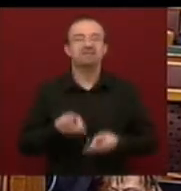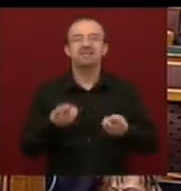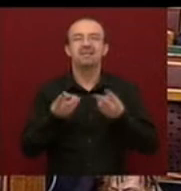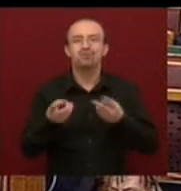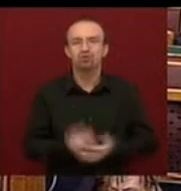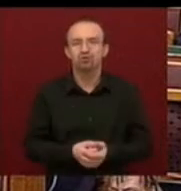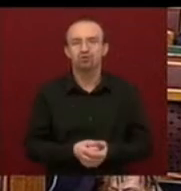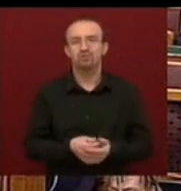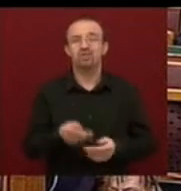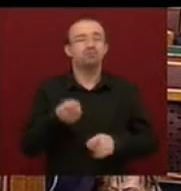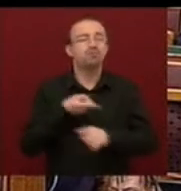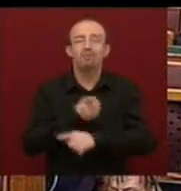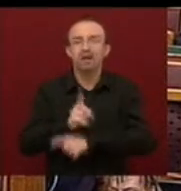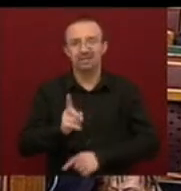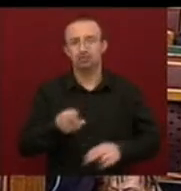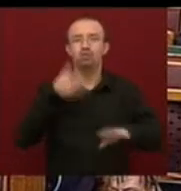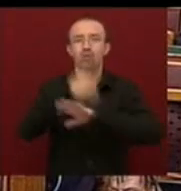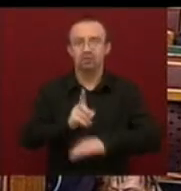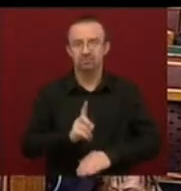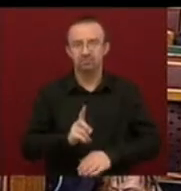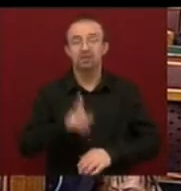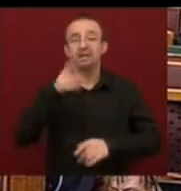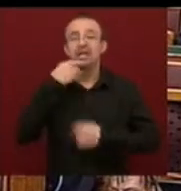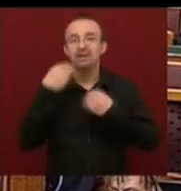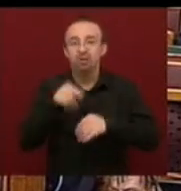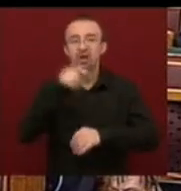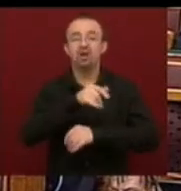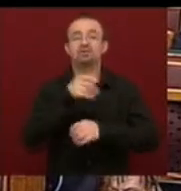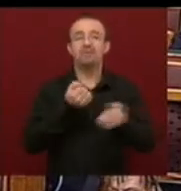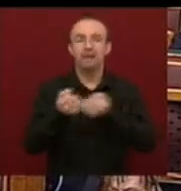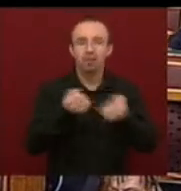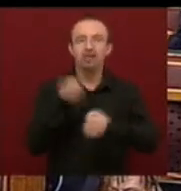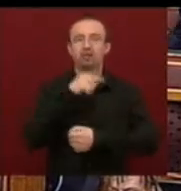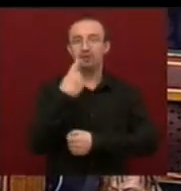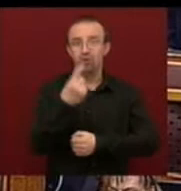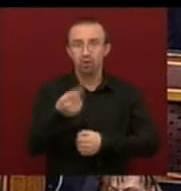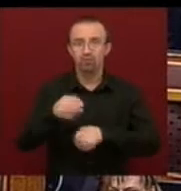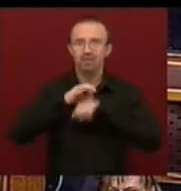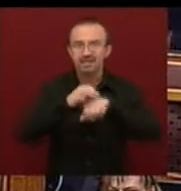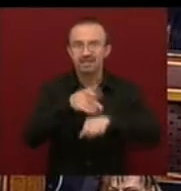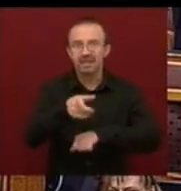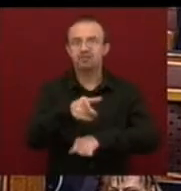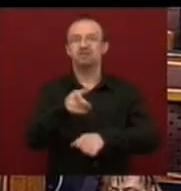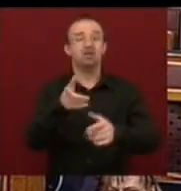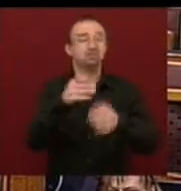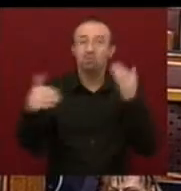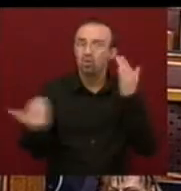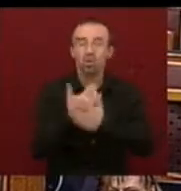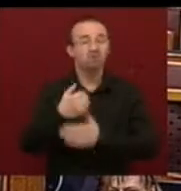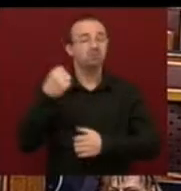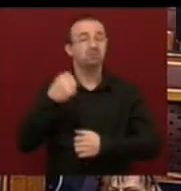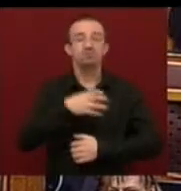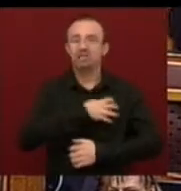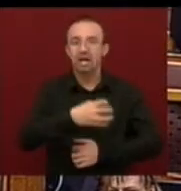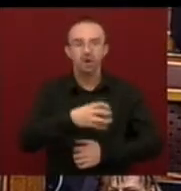provokációnak a határai ócskán túl van. Ki kell jelentenünk, az az IMF megállapodás, amit önök itt elővezetnek, az egészen új, drámai,